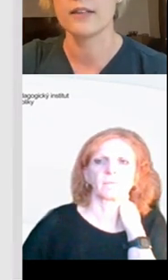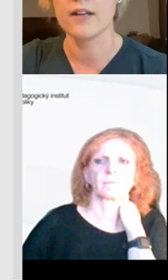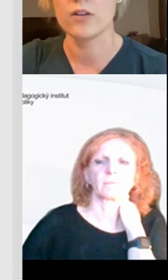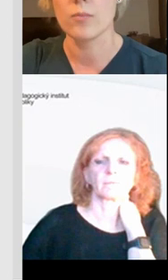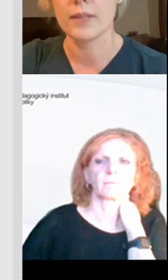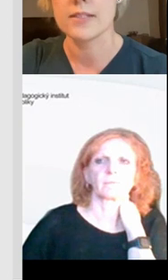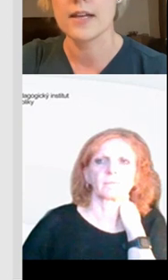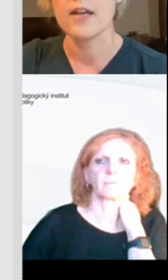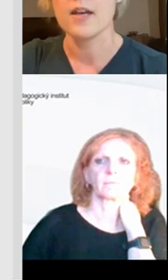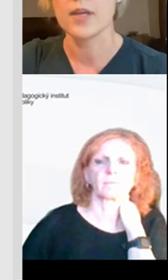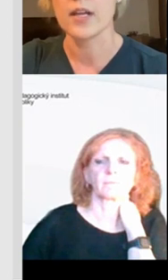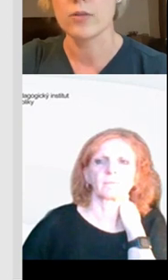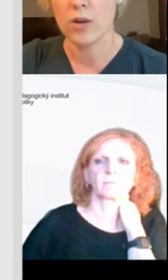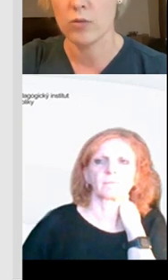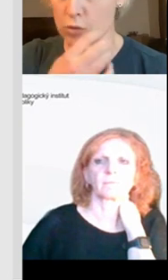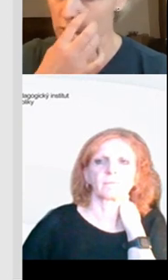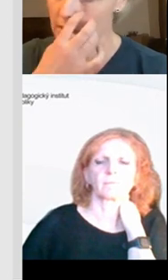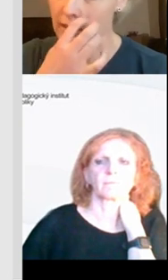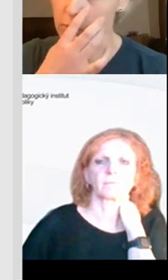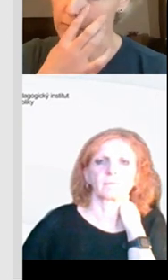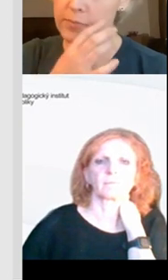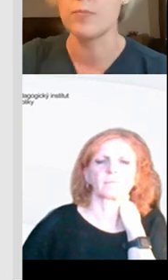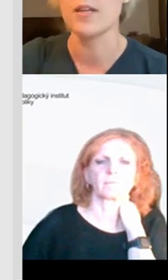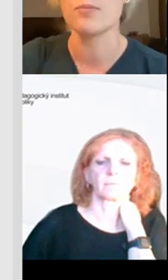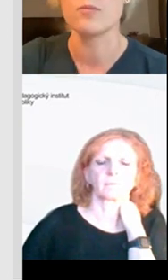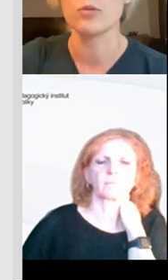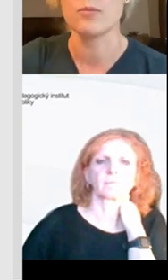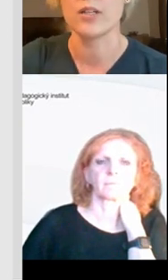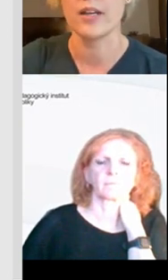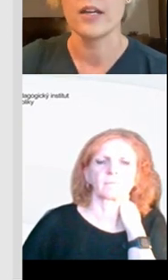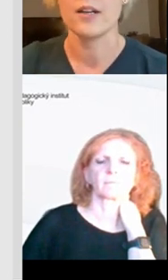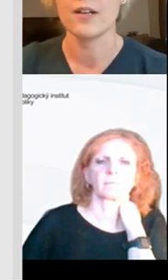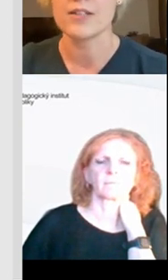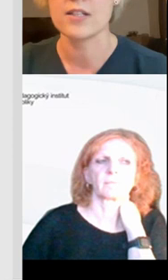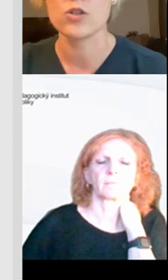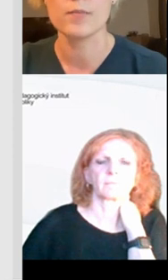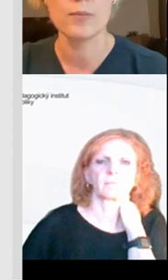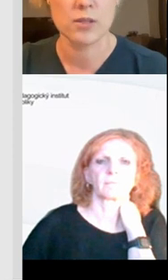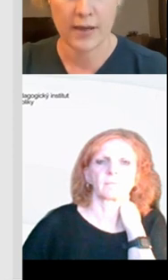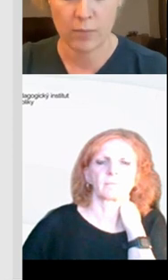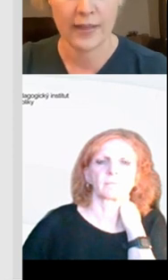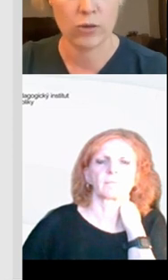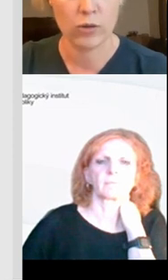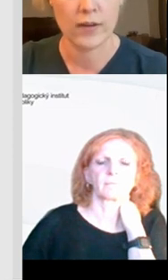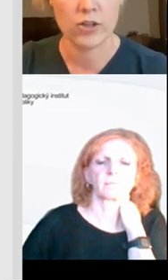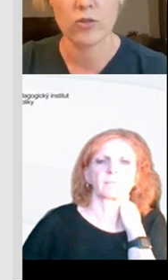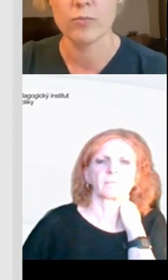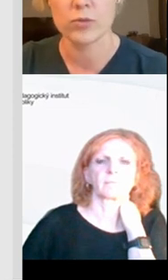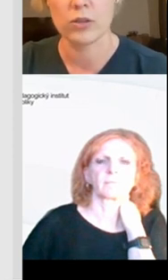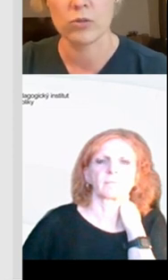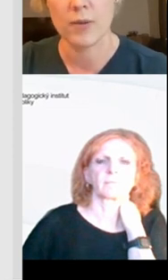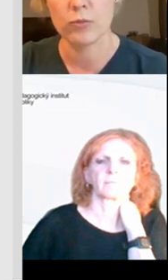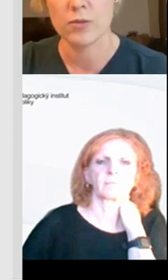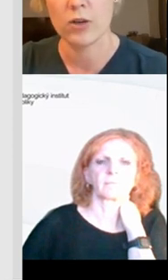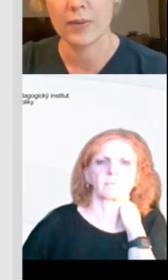že by se ty digitální kompetence měly u žáků rozvíjet a úplně přímo tam říkají vlastně, co my musíme jako pedagogové